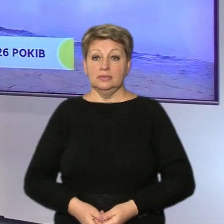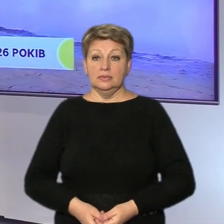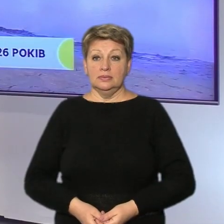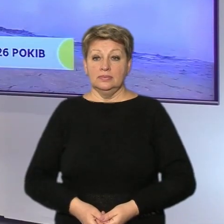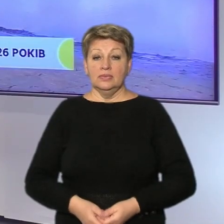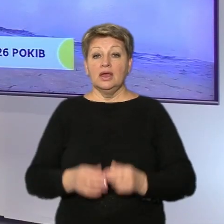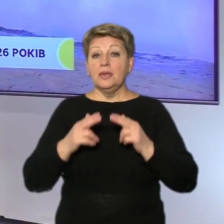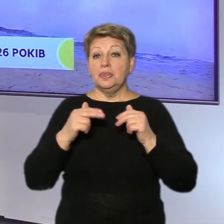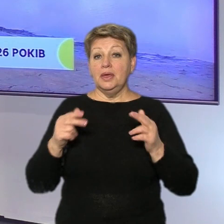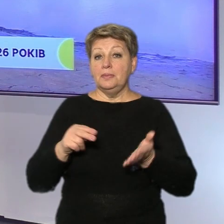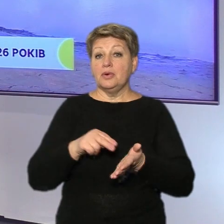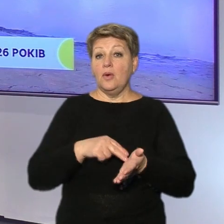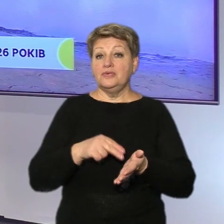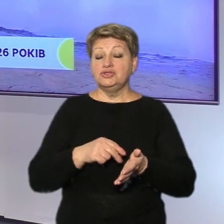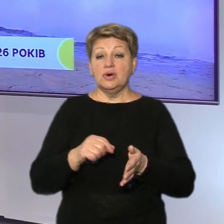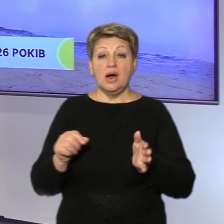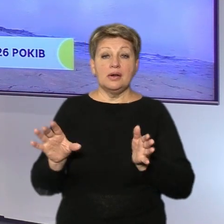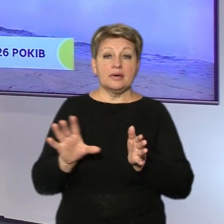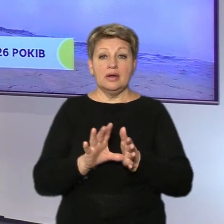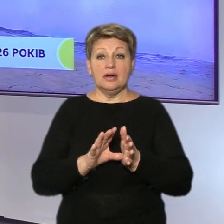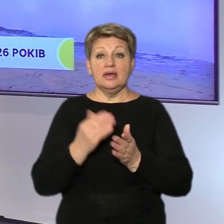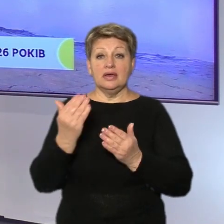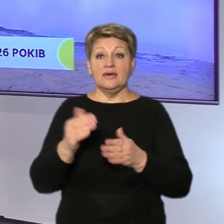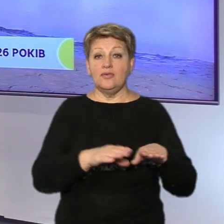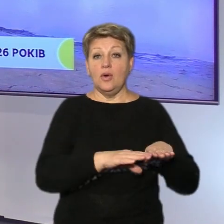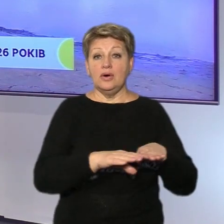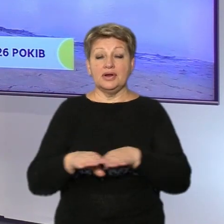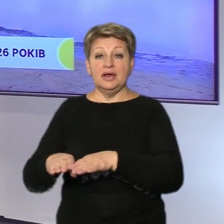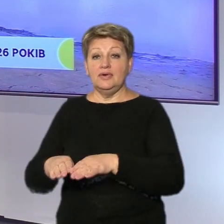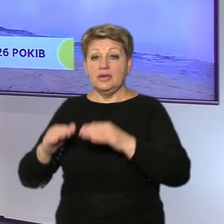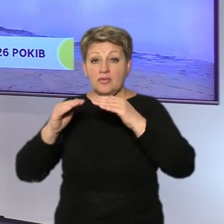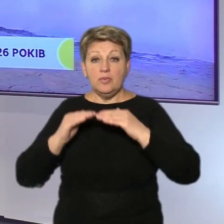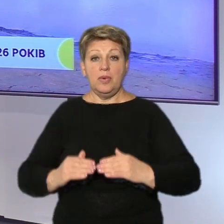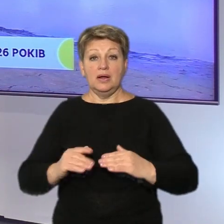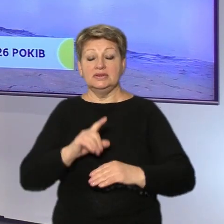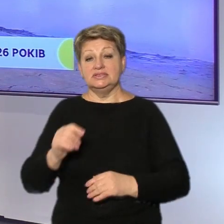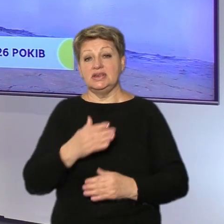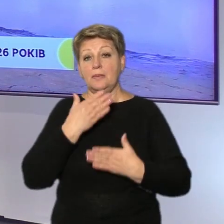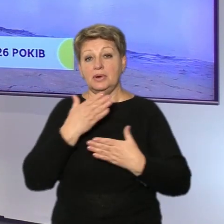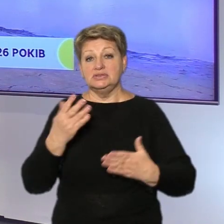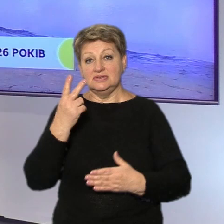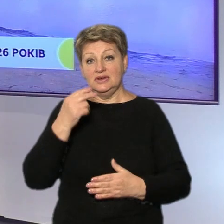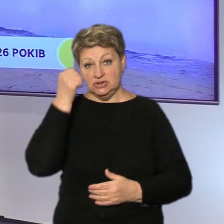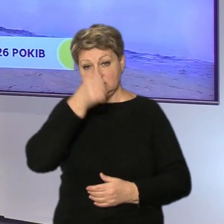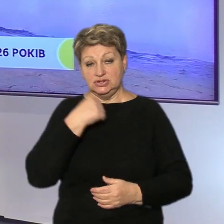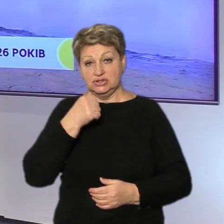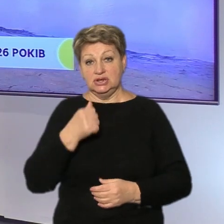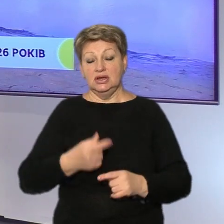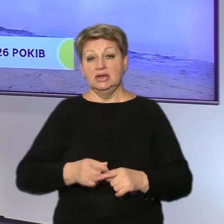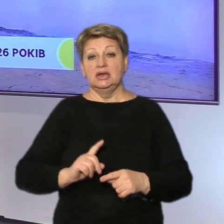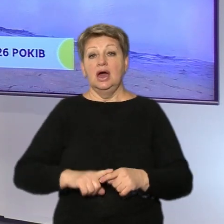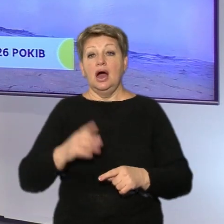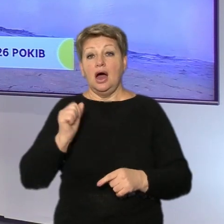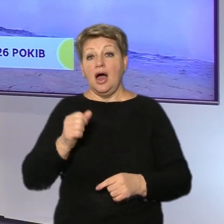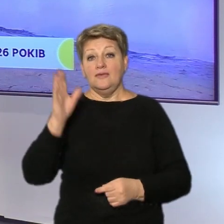Дніпро у Черкасах б'є рекорди. Його рівень впав до найнижчого рівня за останні 26 років, а вода найтепліша за всі